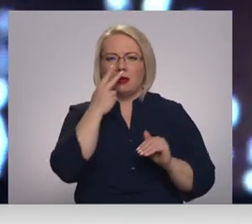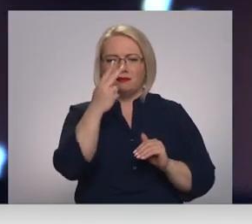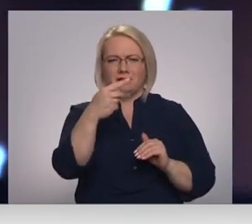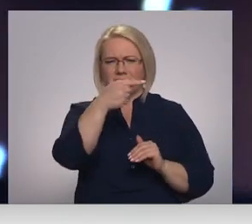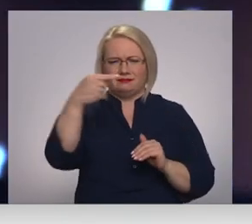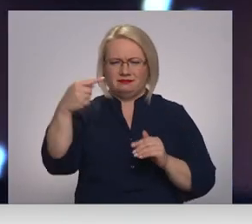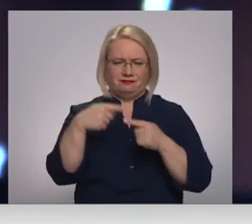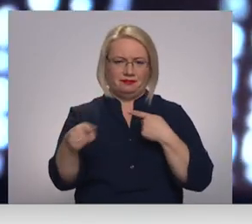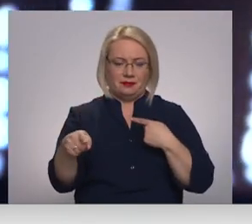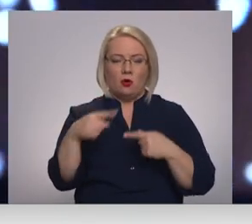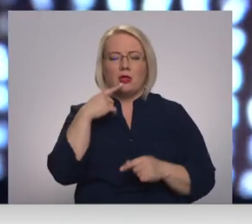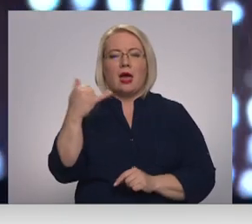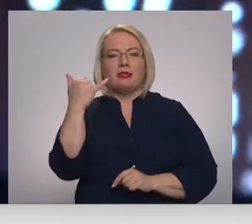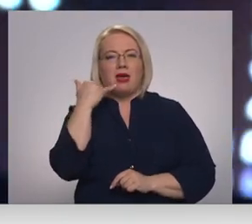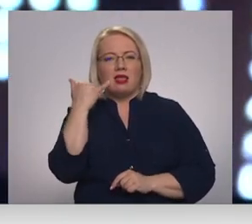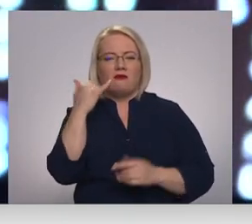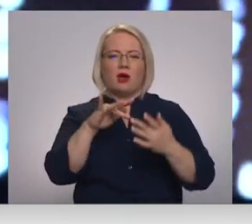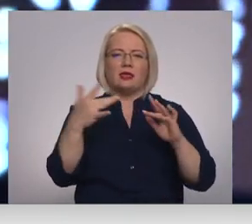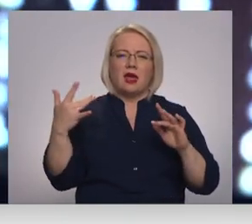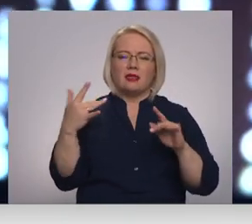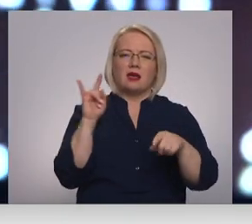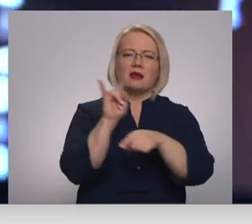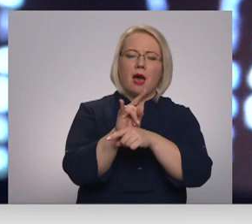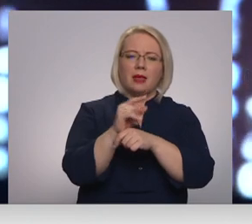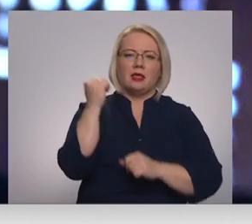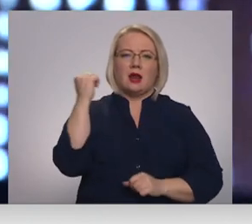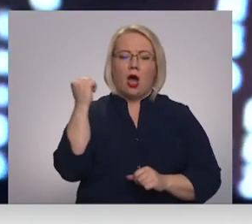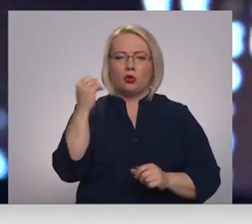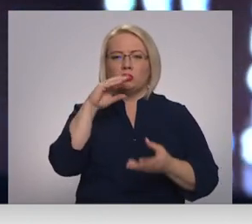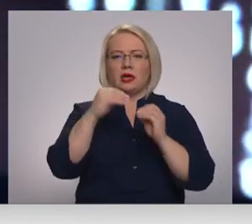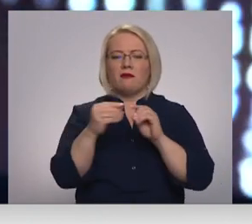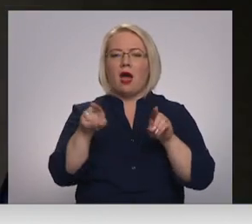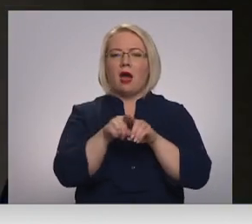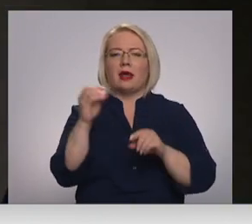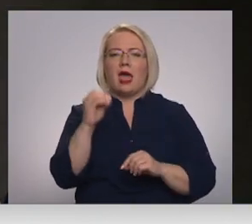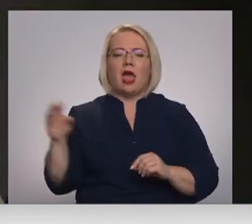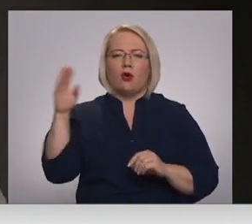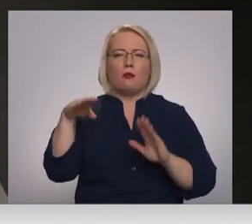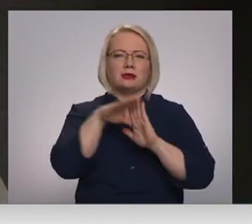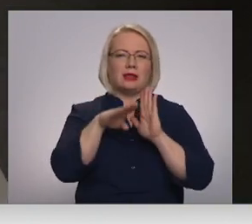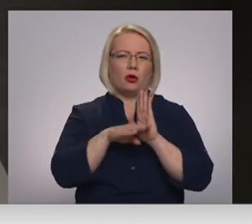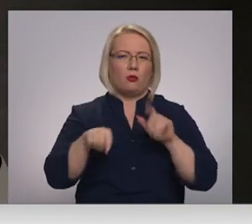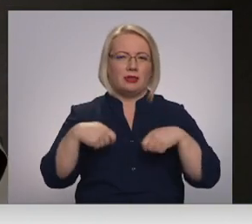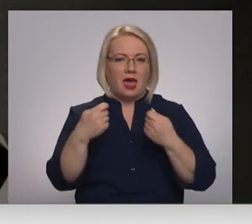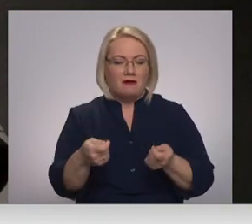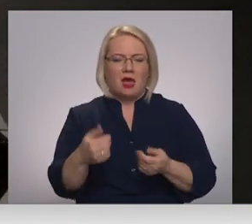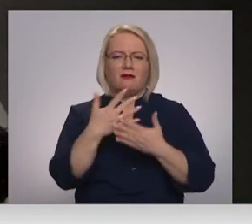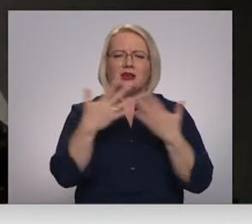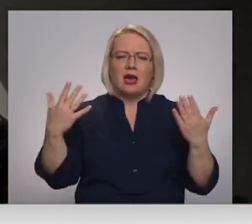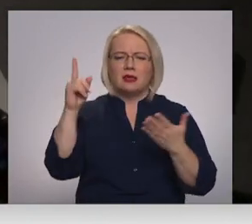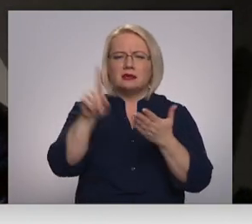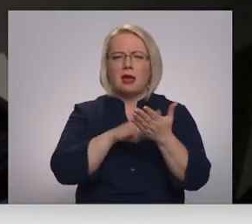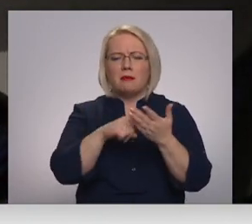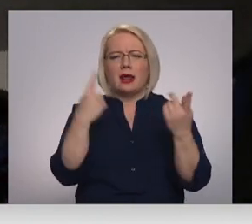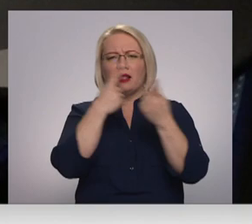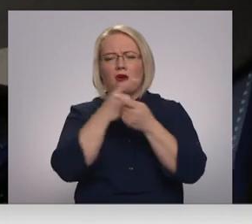Pijaugošos internetu un telefonu krāpniecības draudus ievērojuši arī Eiropas likumdevēji. Kiberuzbrukumu un dezinformācijas kampaņas, īpaši